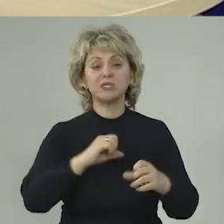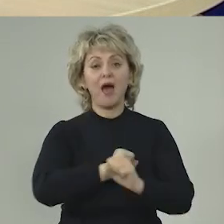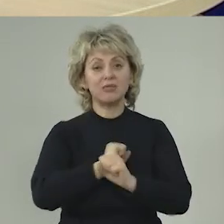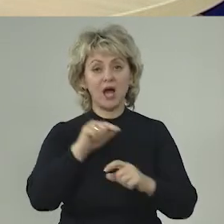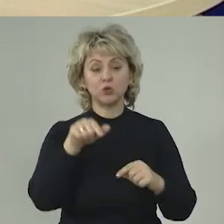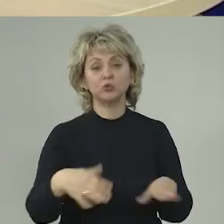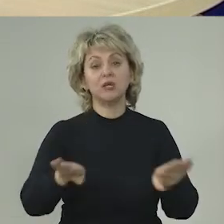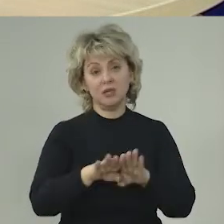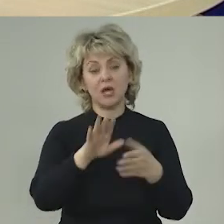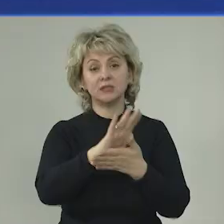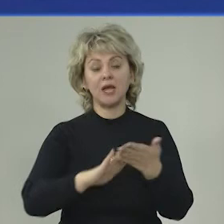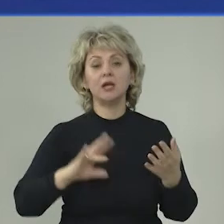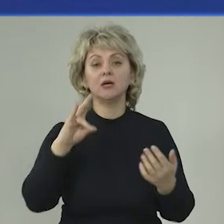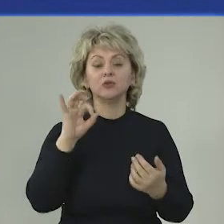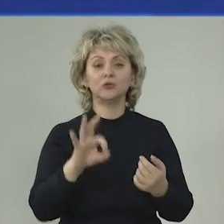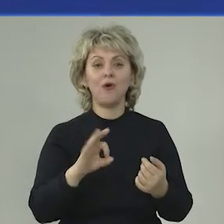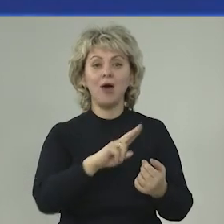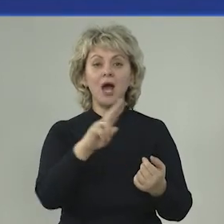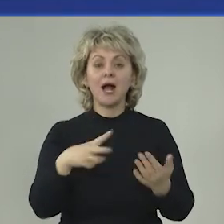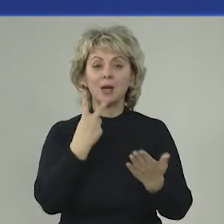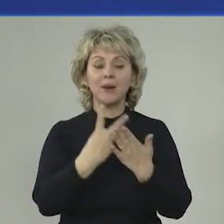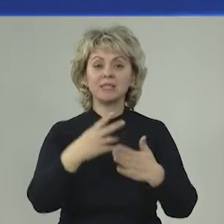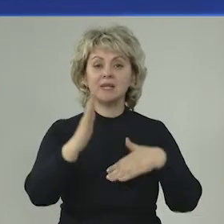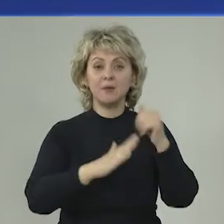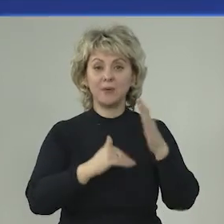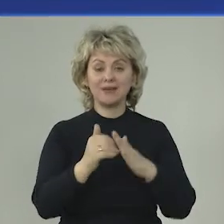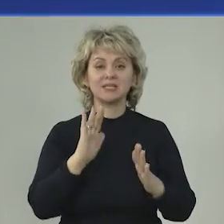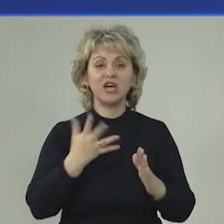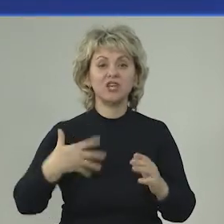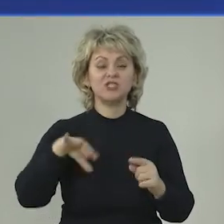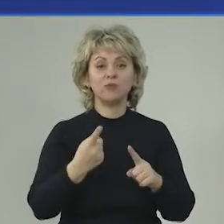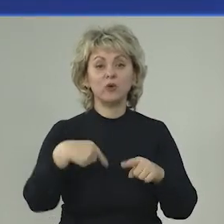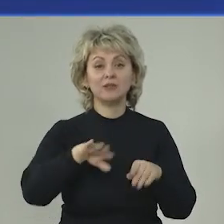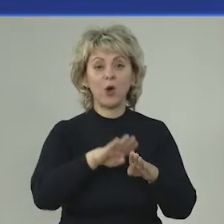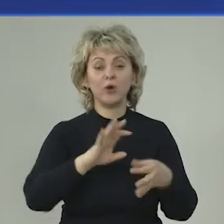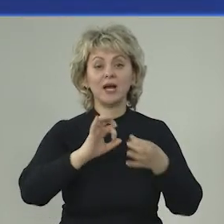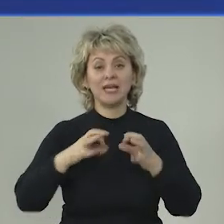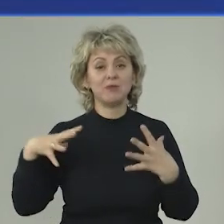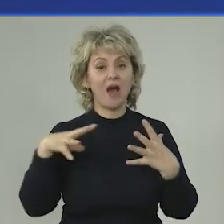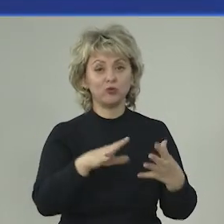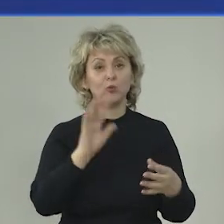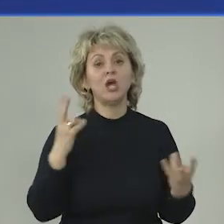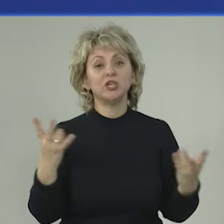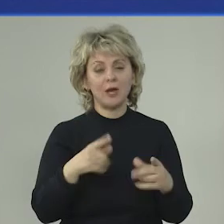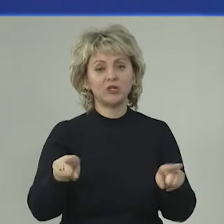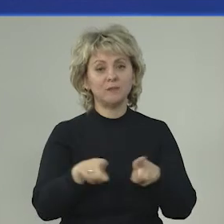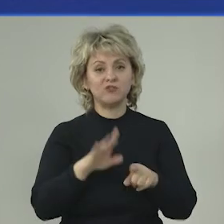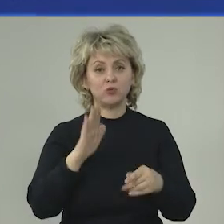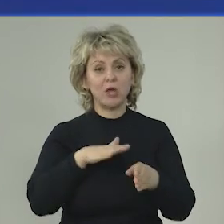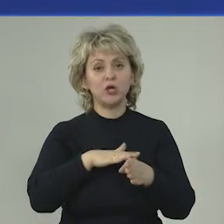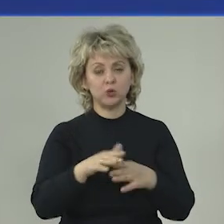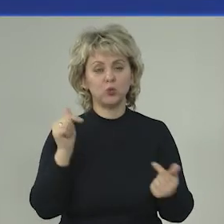просто отдохнуть и так далее. Но, как показала практика, скорее всего, такой элемент, как шаттлы, будет необходимо